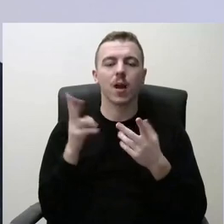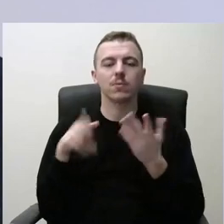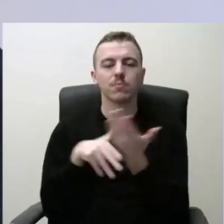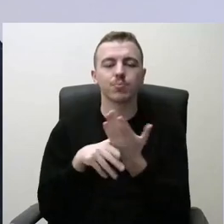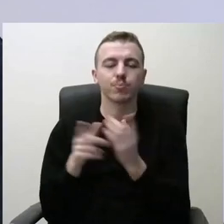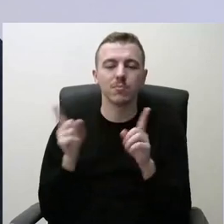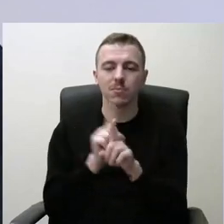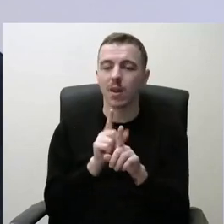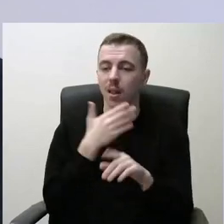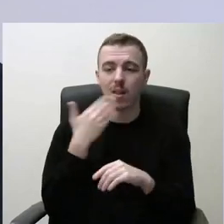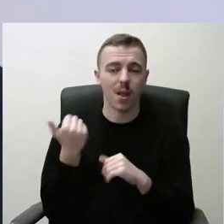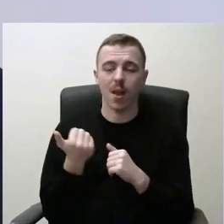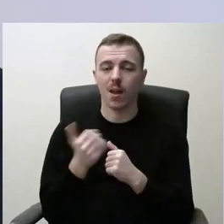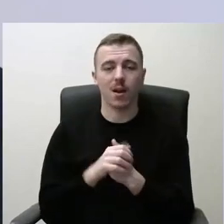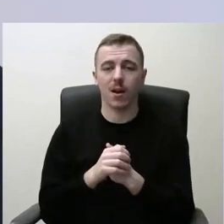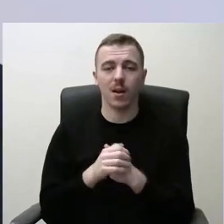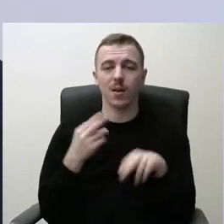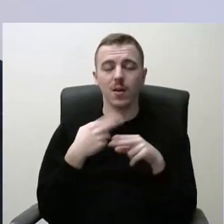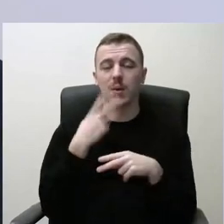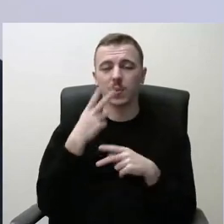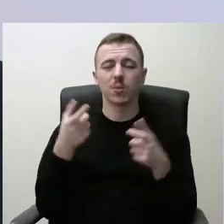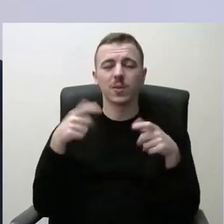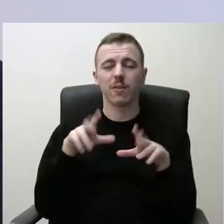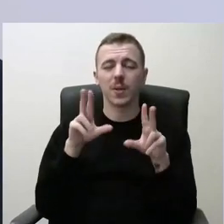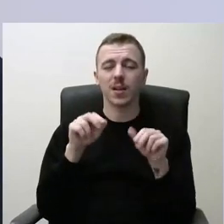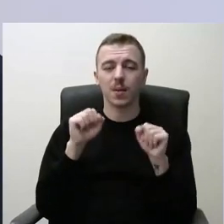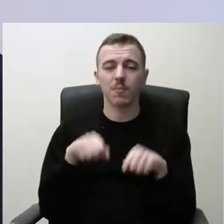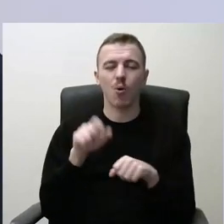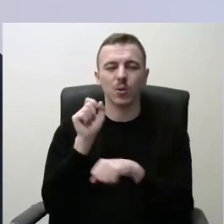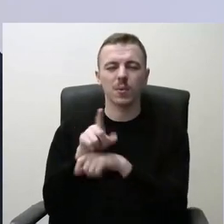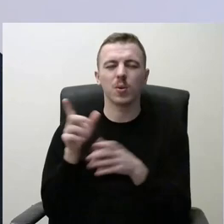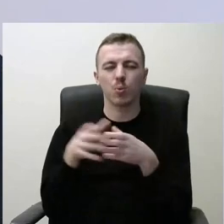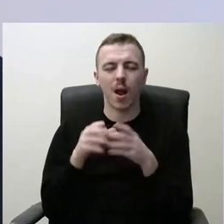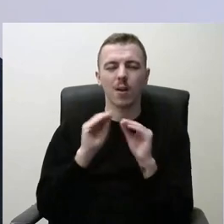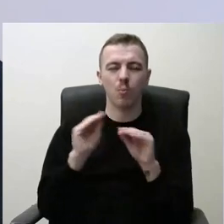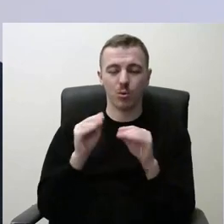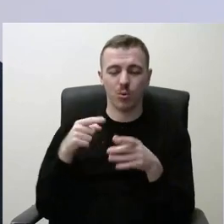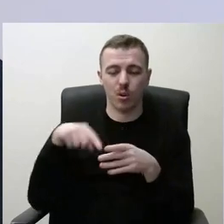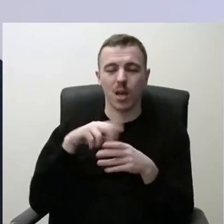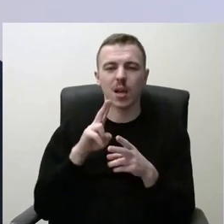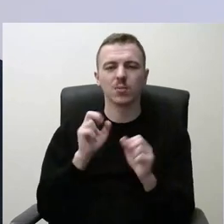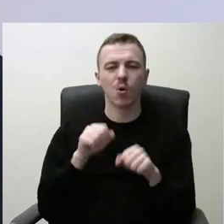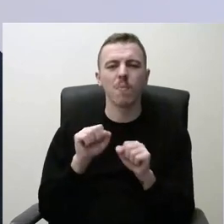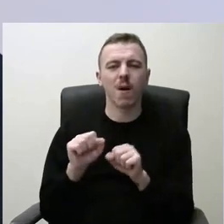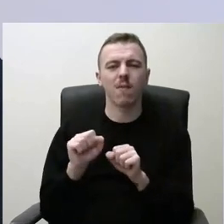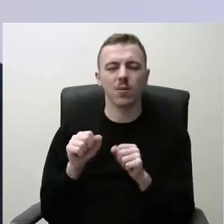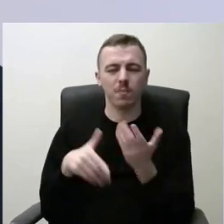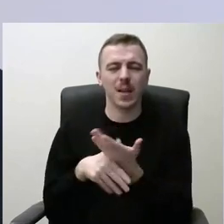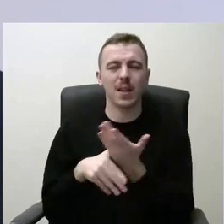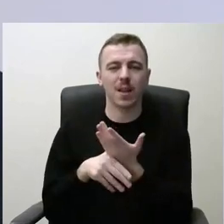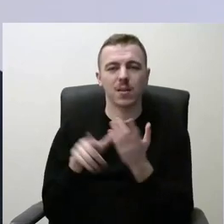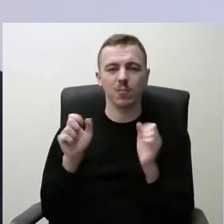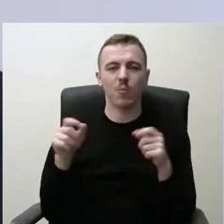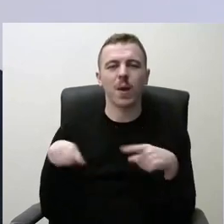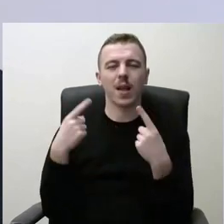problema. Mes manom, kad tikrai gali savivaldybį nusamdyti į būrelį ir mokytojų, kurie pavaduotų, padėtų ir pakeltų